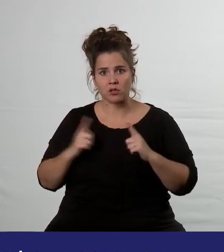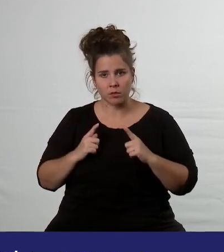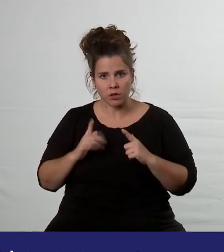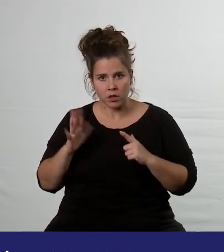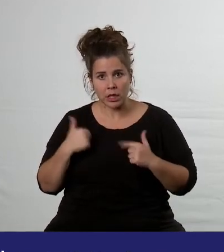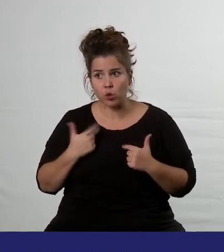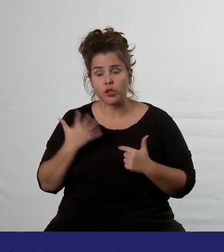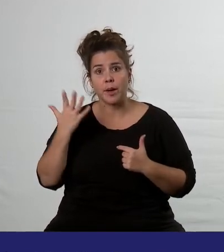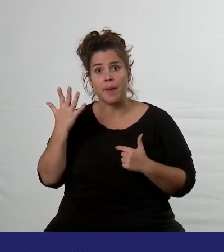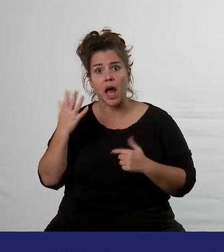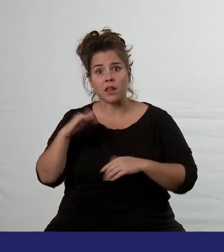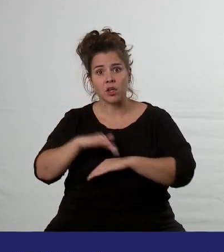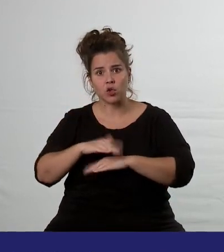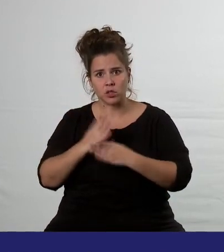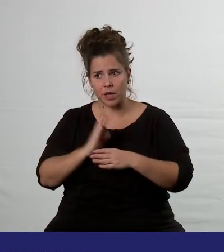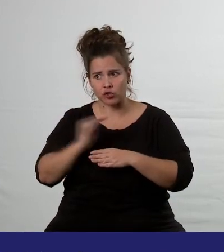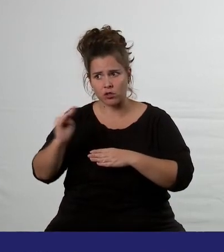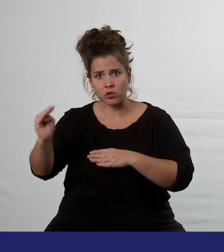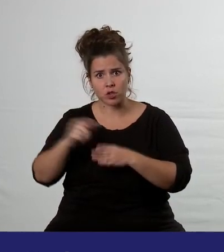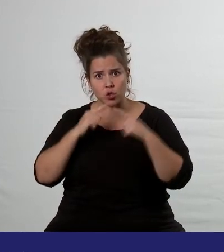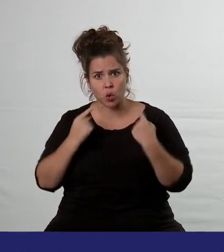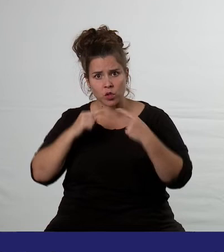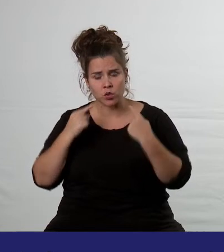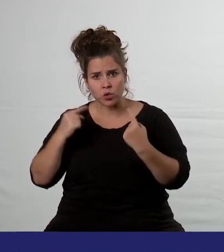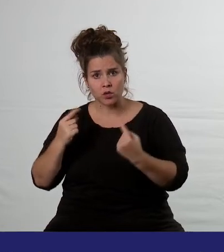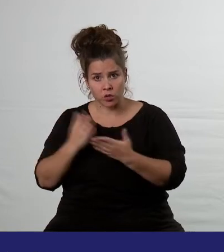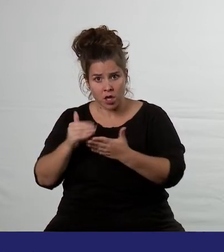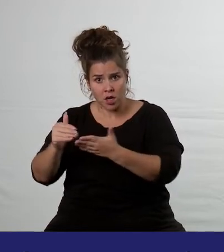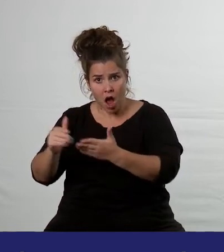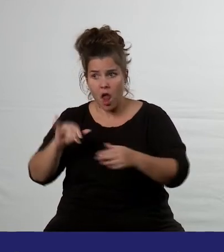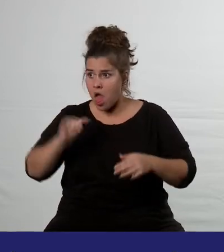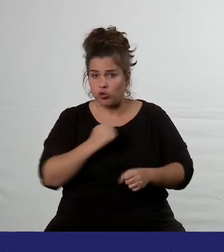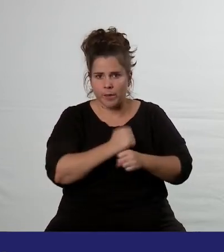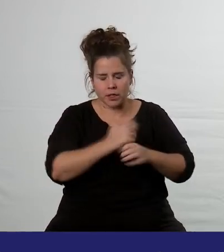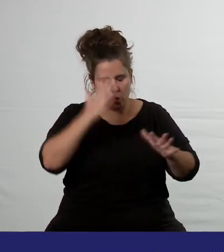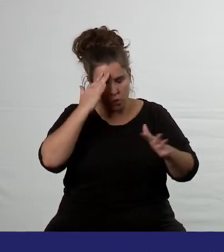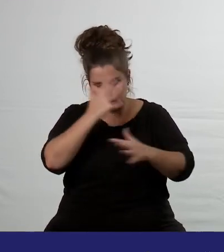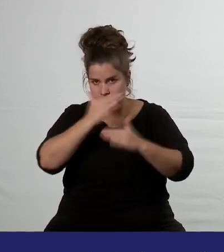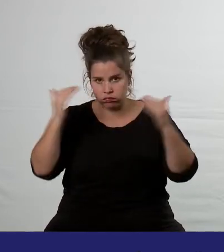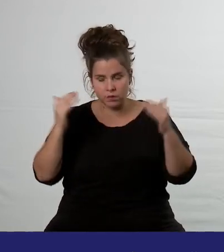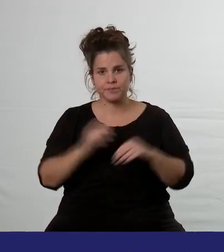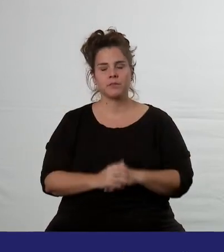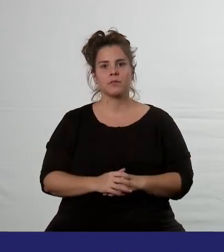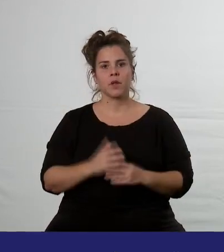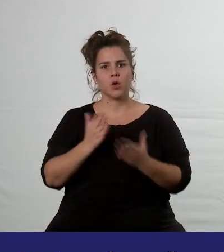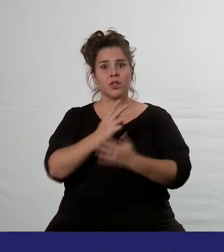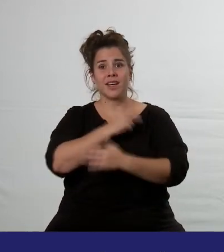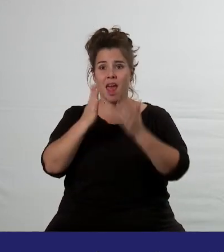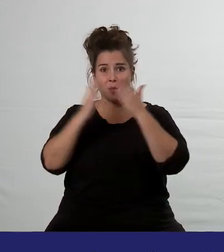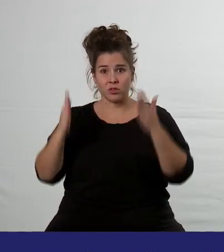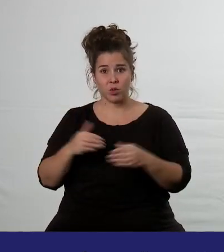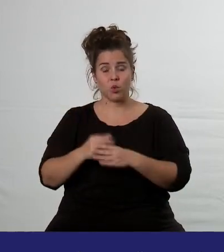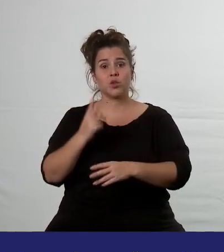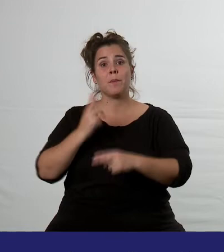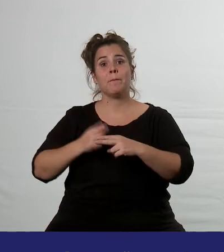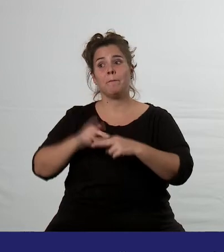pátém ročníku skládáme skoro každých 14 dní. Pacientů je plná nemocnice a v průběhu nákazy a průběh